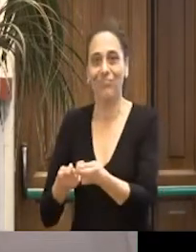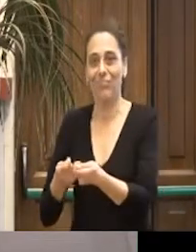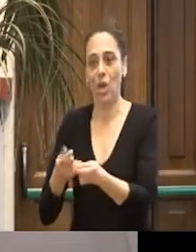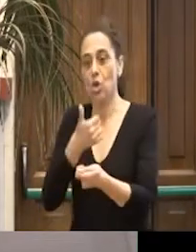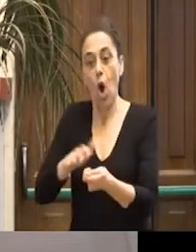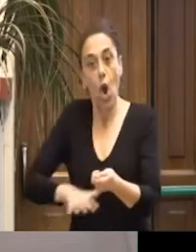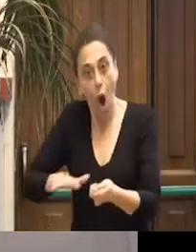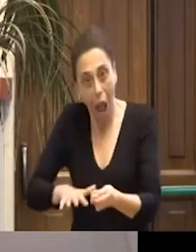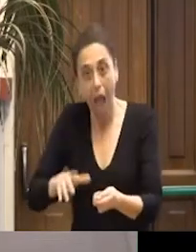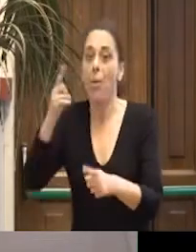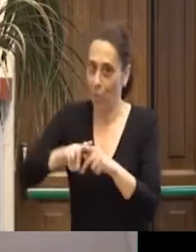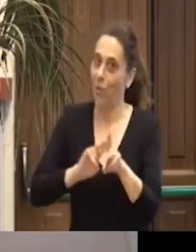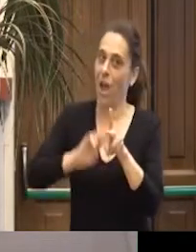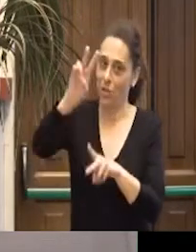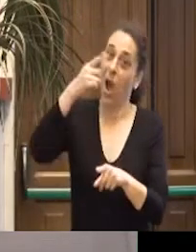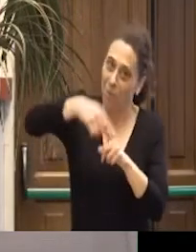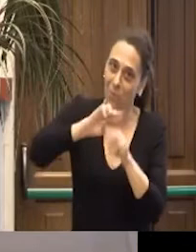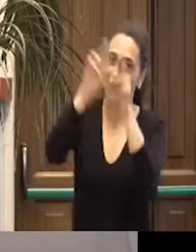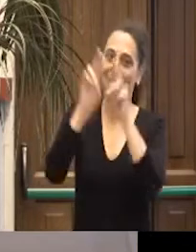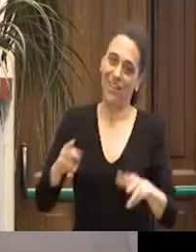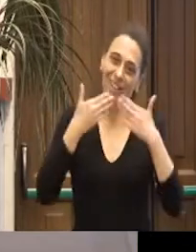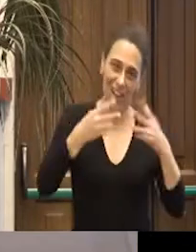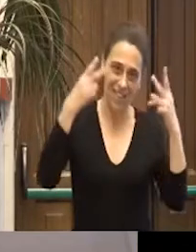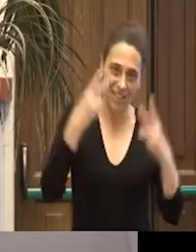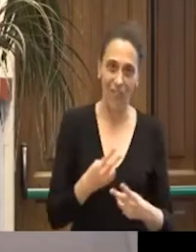locale, nazionale e internazionale. Grazie davvero a tutti.